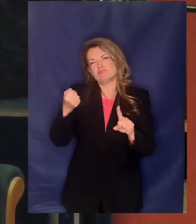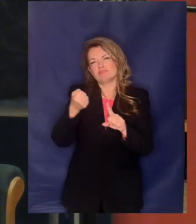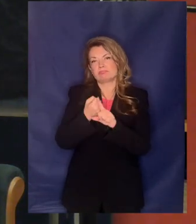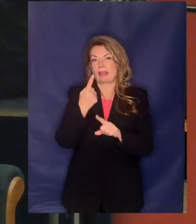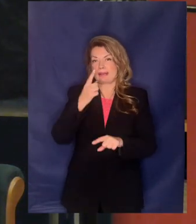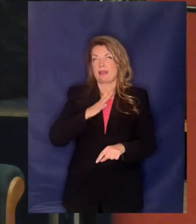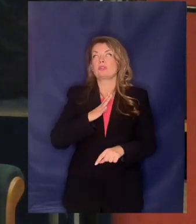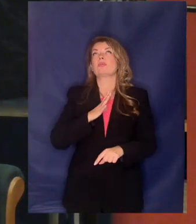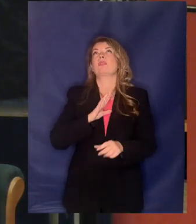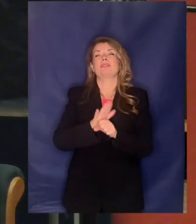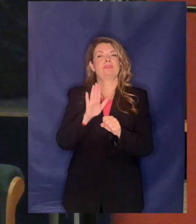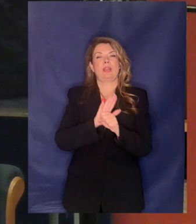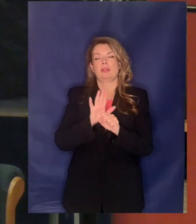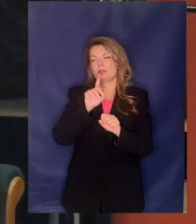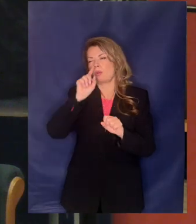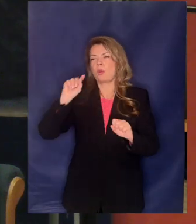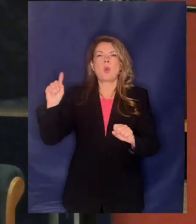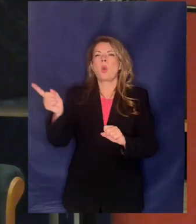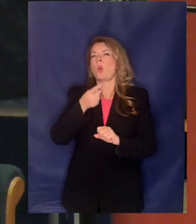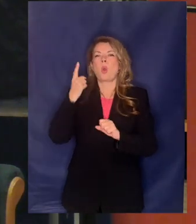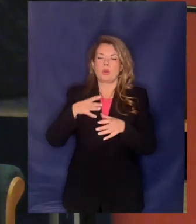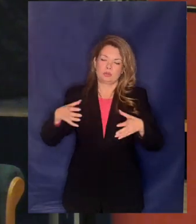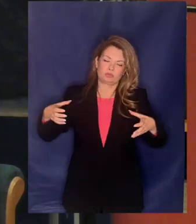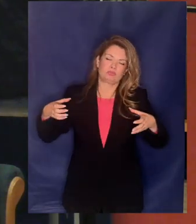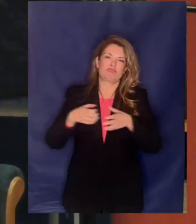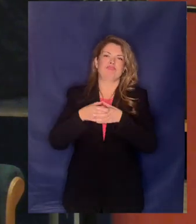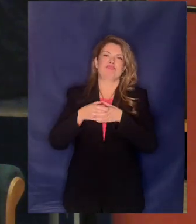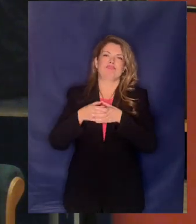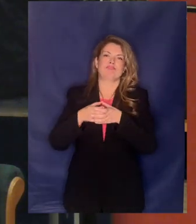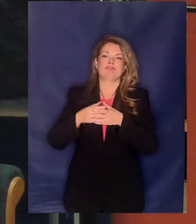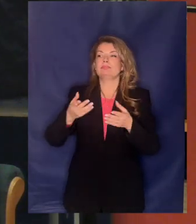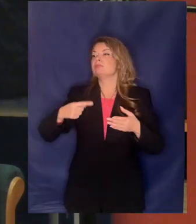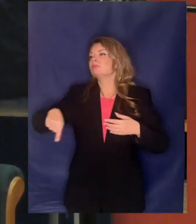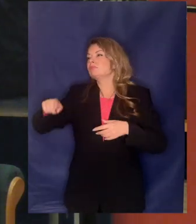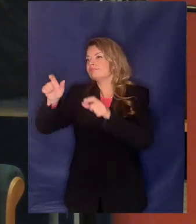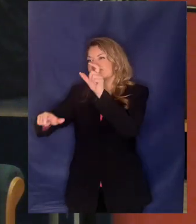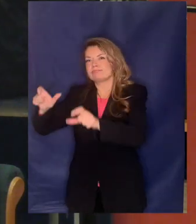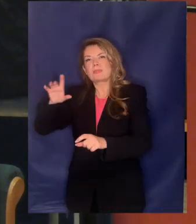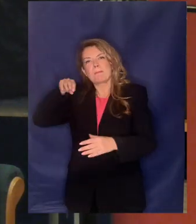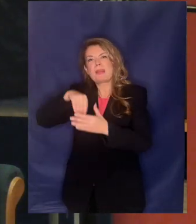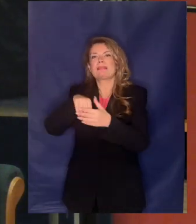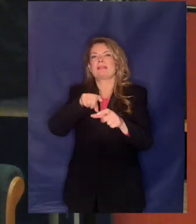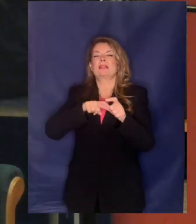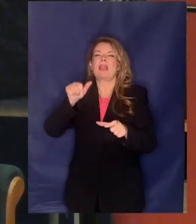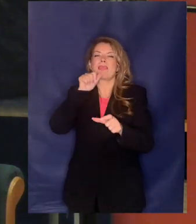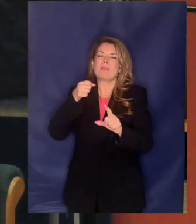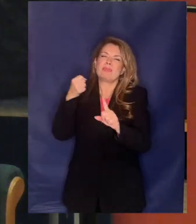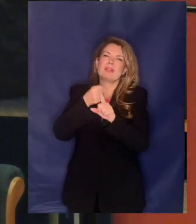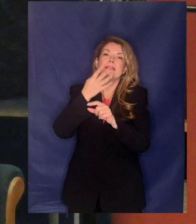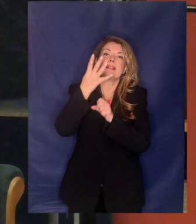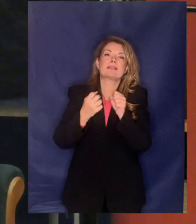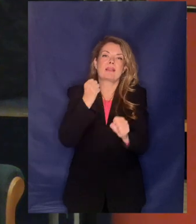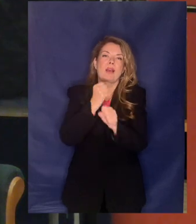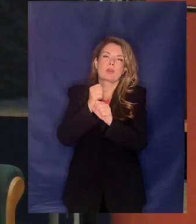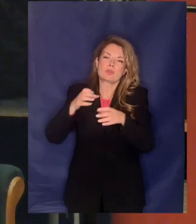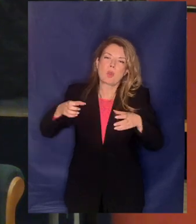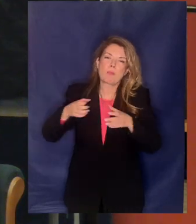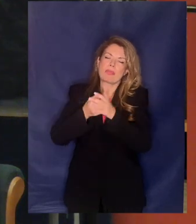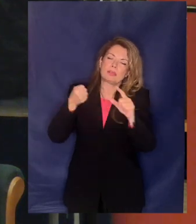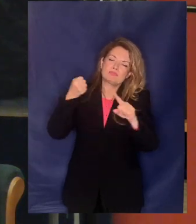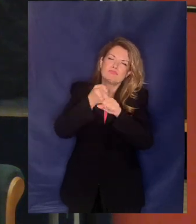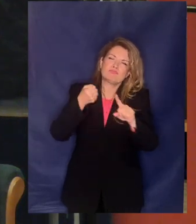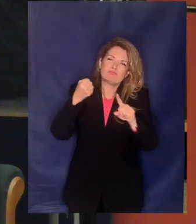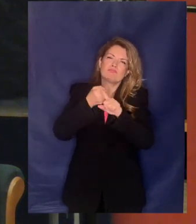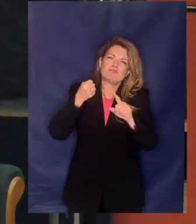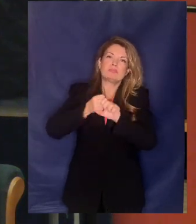συλλογικός όλους τους συντρόφους μου στην ΕΙΔΑΠ οι οποίοι αγωνιστήκαμε μαζί εδώ και τέσσερα χρόνια να μπορέσουμε